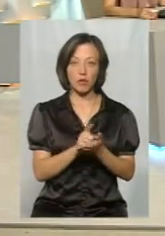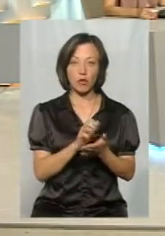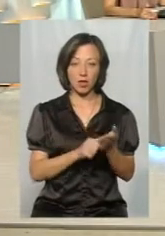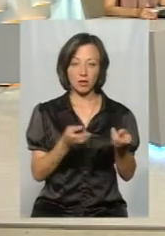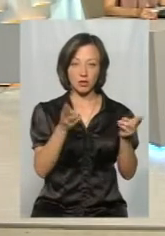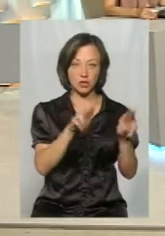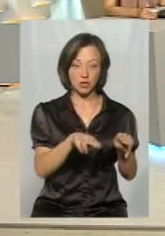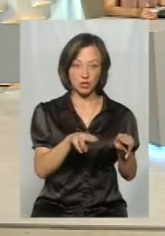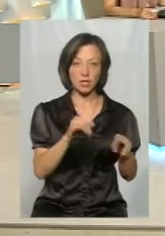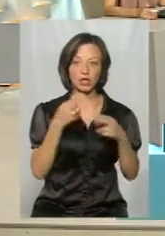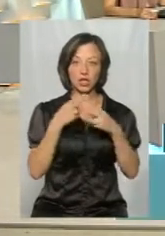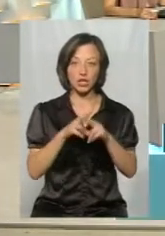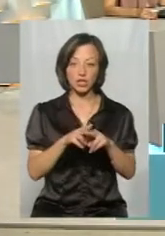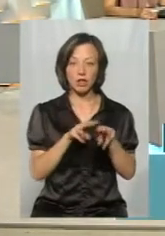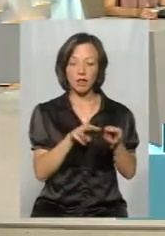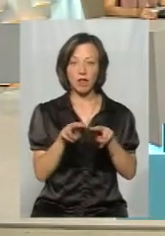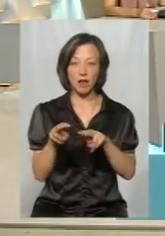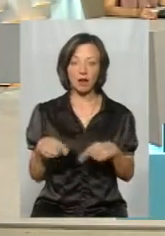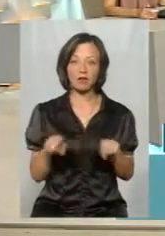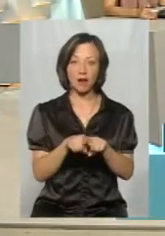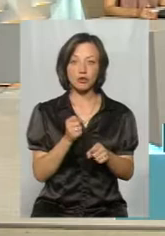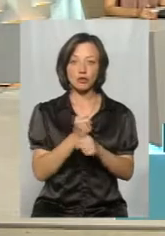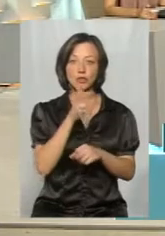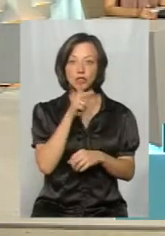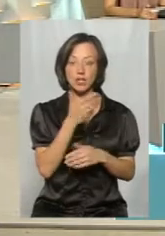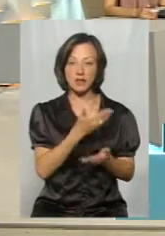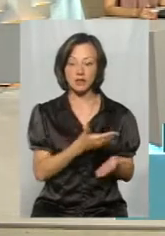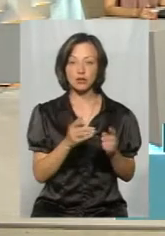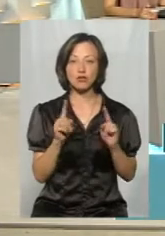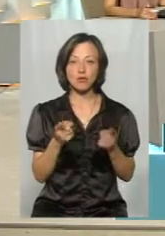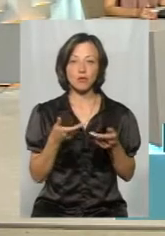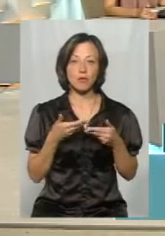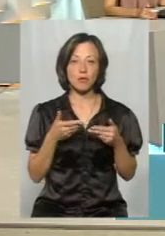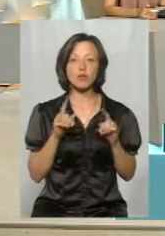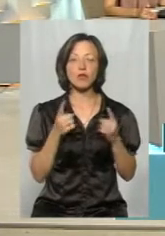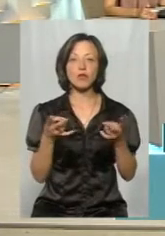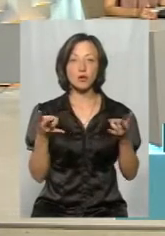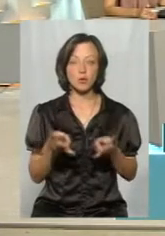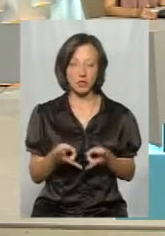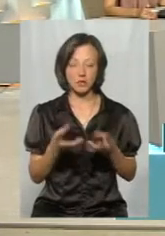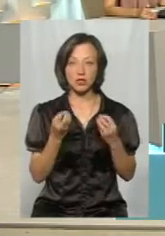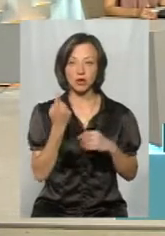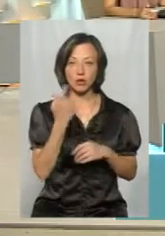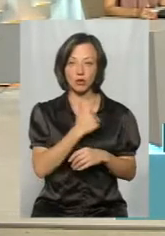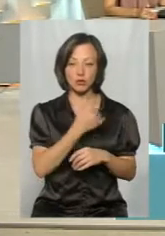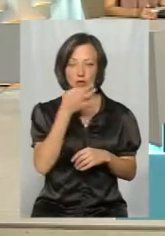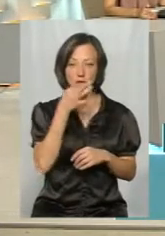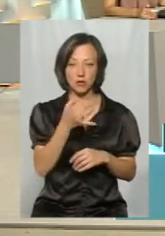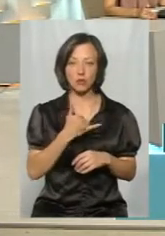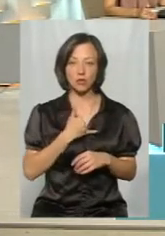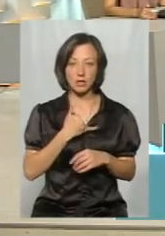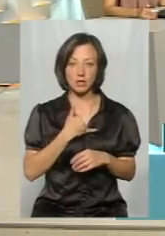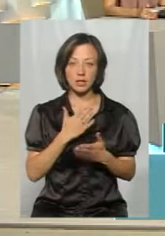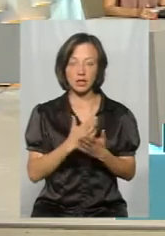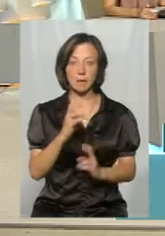там залишаться, і технічний нагляд також робить Чернівці. Чому була необхідність? І ще одне хочу сказати. У нас є